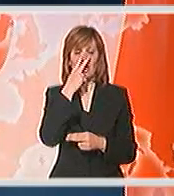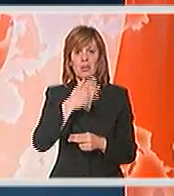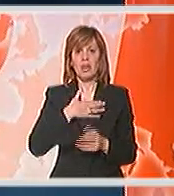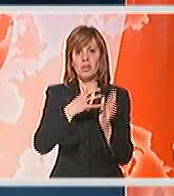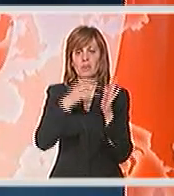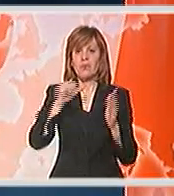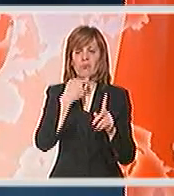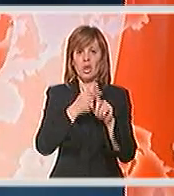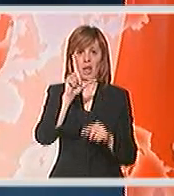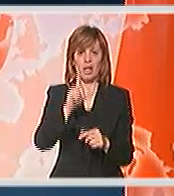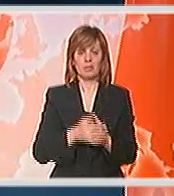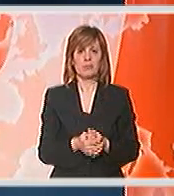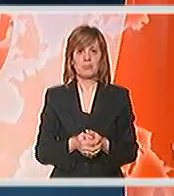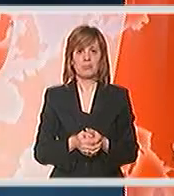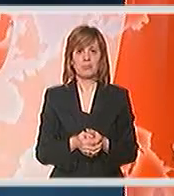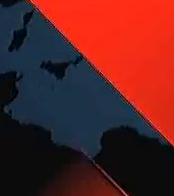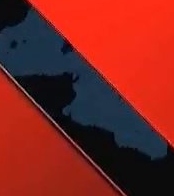nastavku na našem info kanalu.